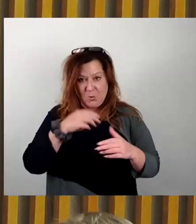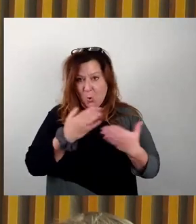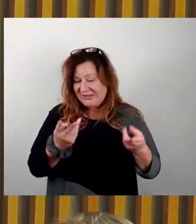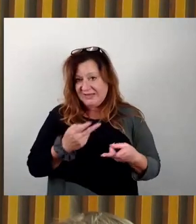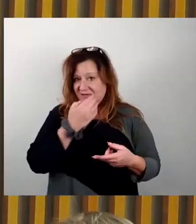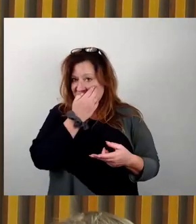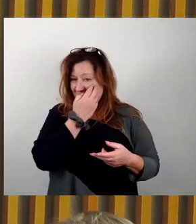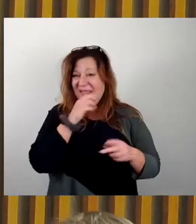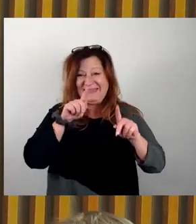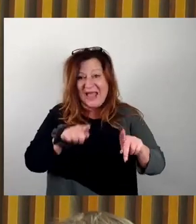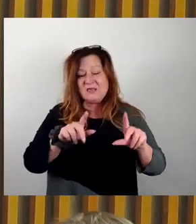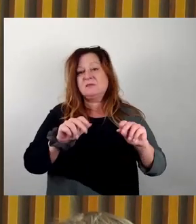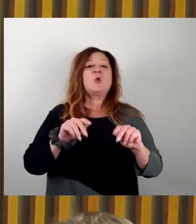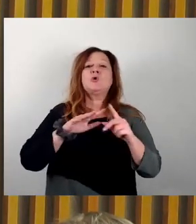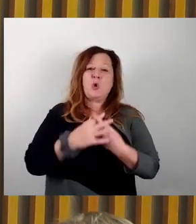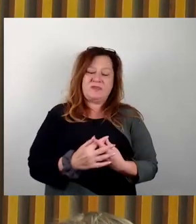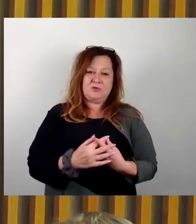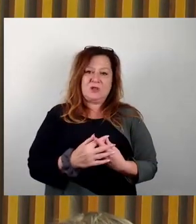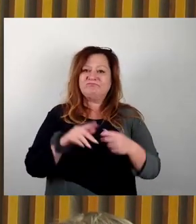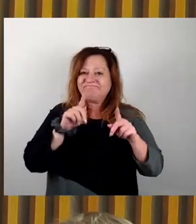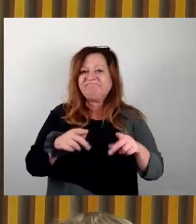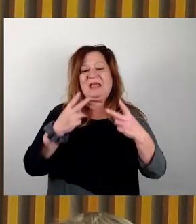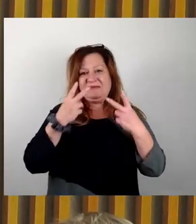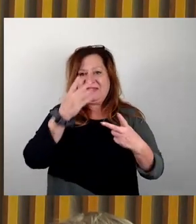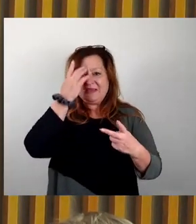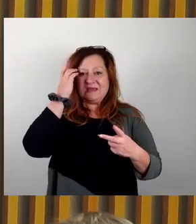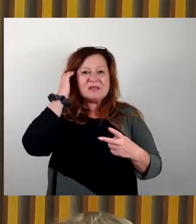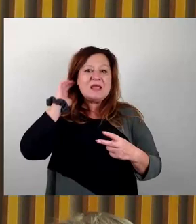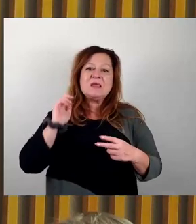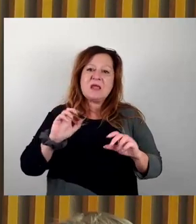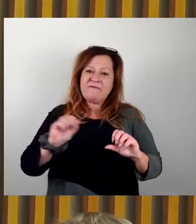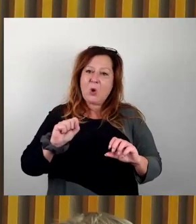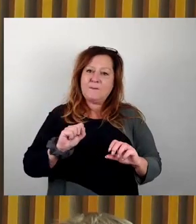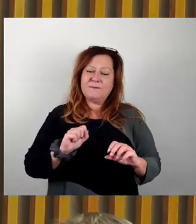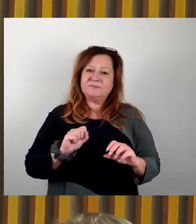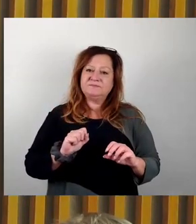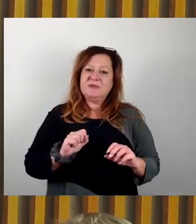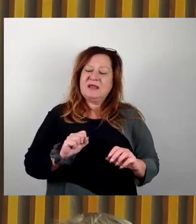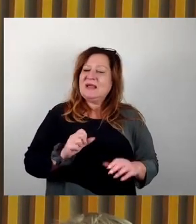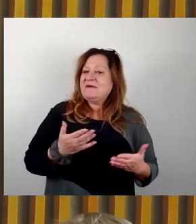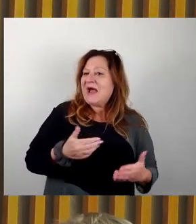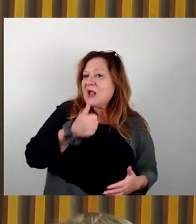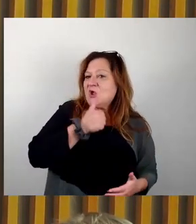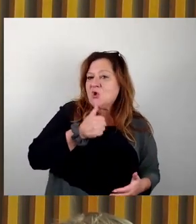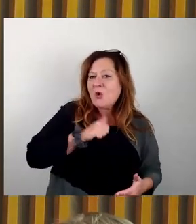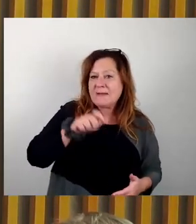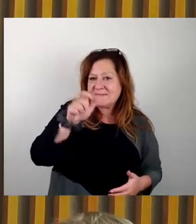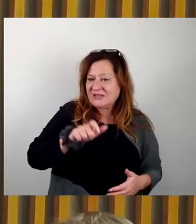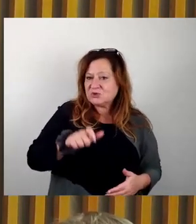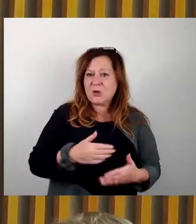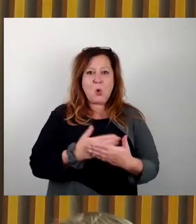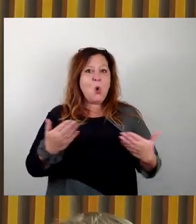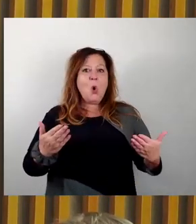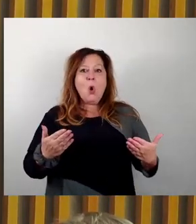Kontextualisierung und das ist wichtig, weil sowohl jüngere Menschen als auch Menschen, die hier nicht